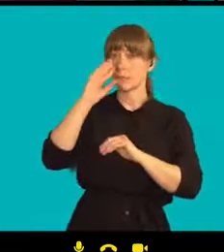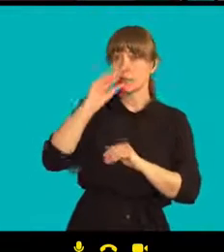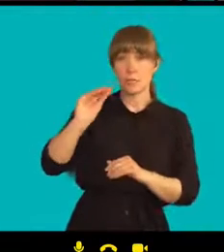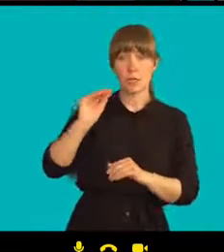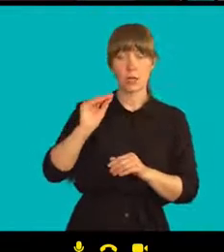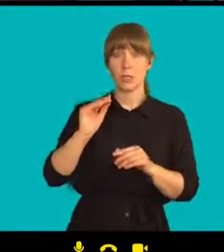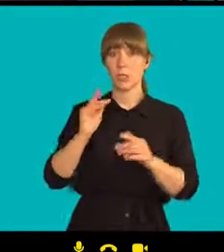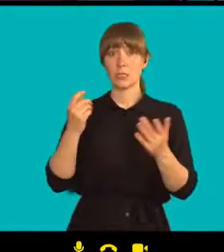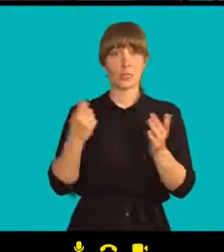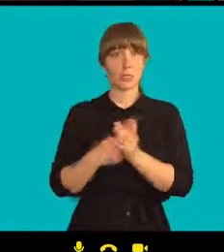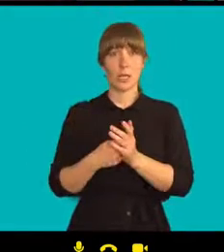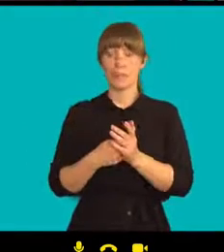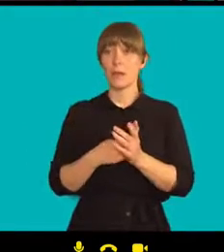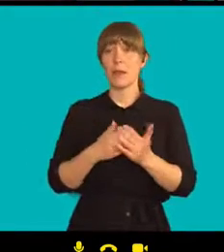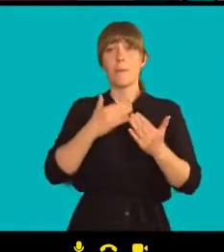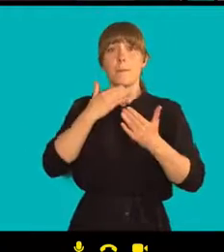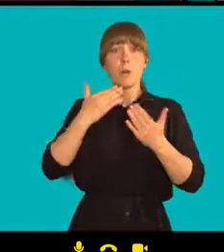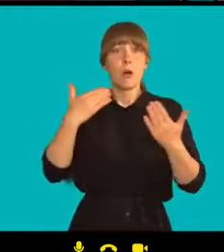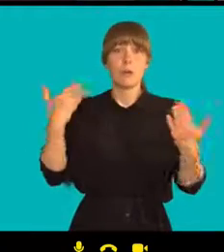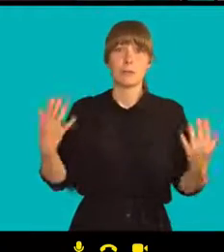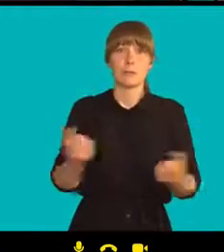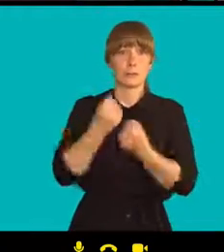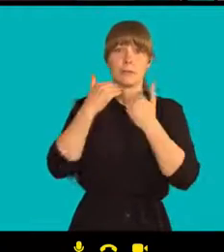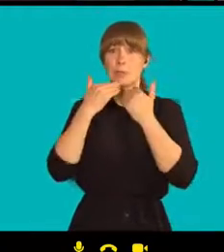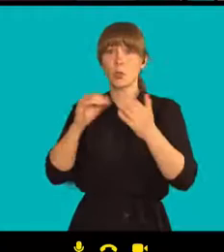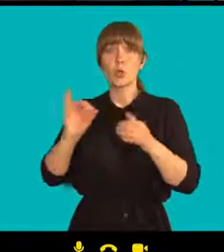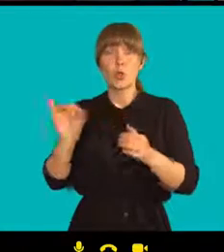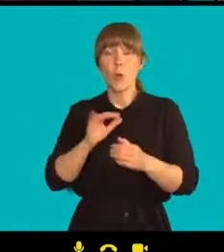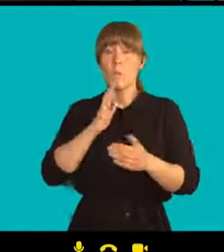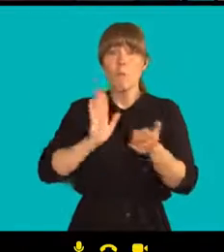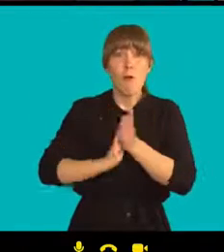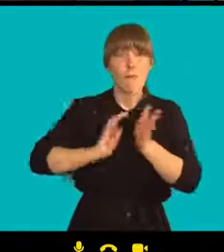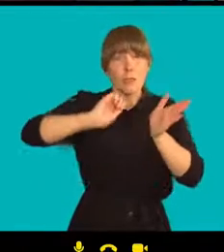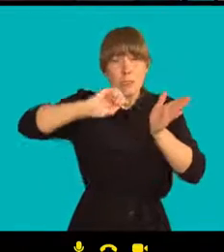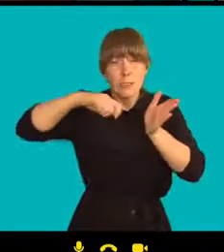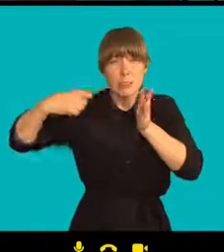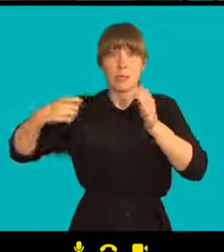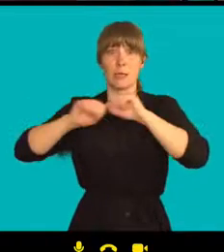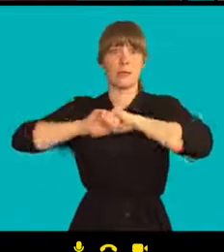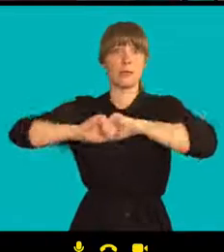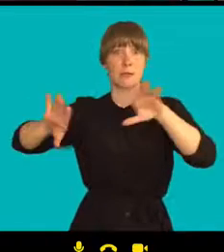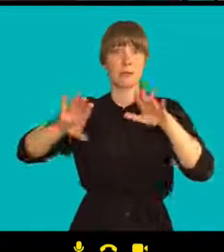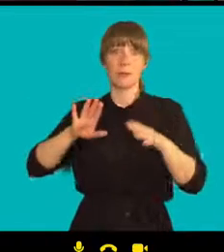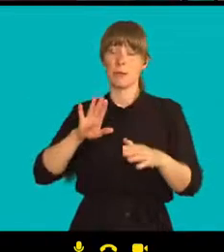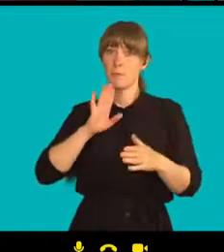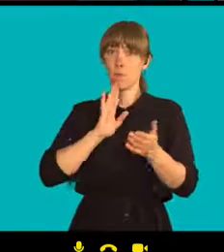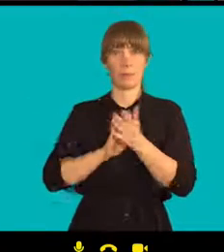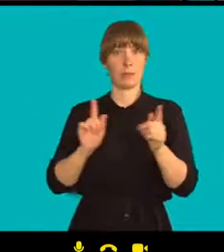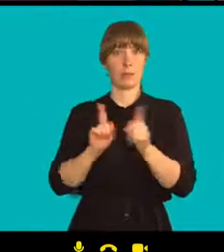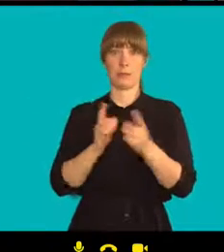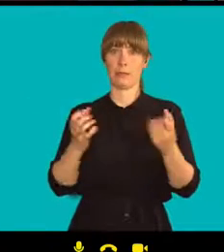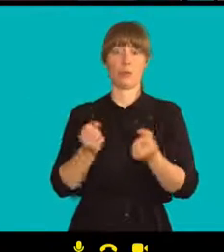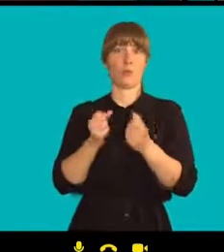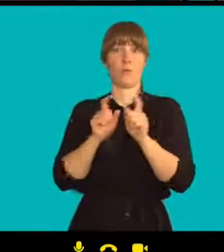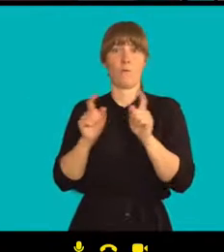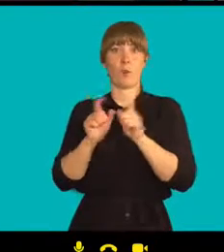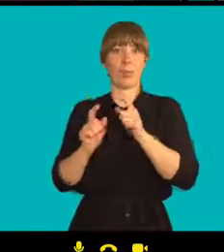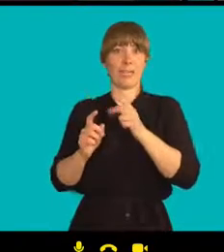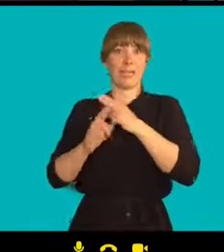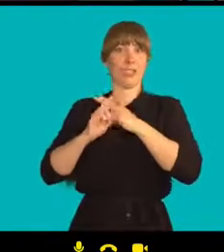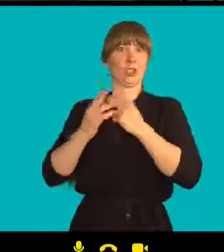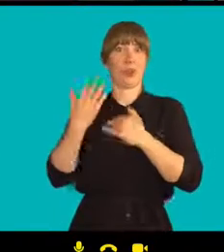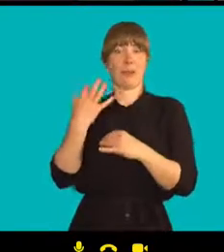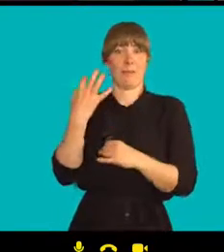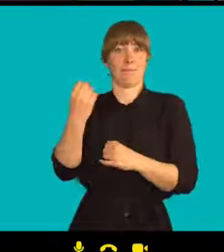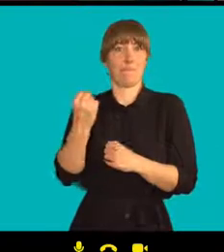jsem opravdu věčná těm, kdo to natočili a kdo rozšířili tyto informace. To je také důležité i do budoucna a z historického hlediska. A